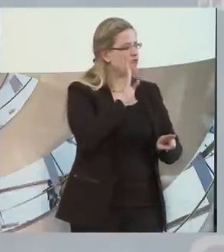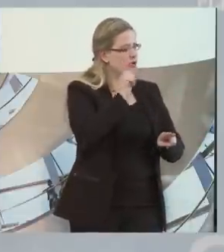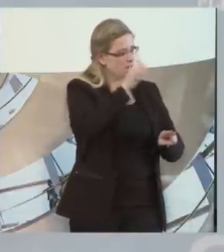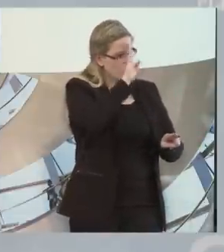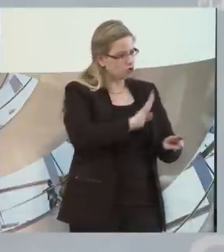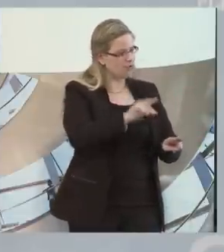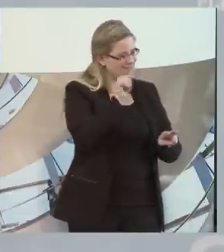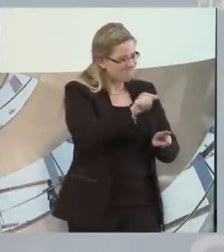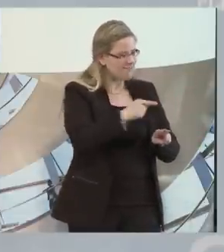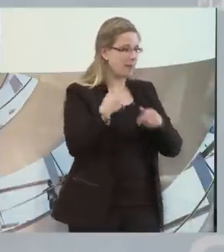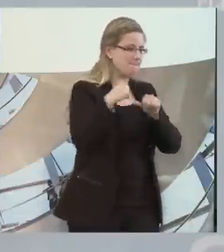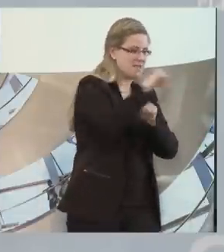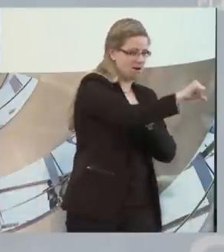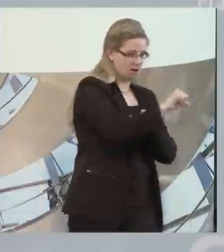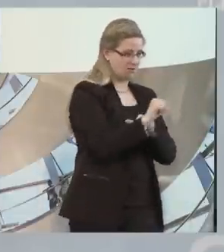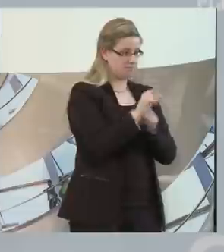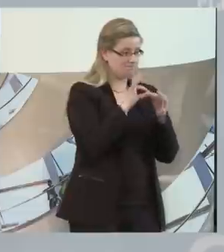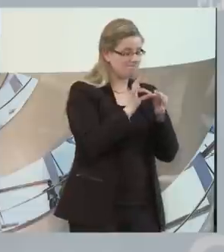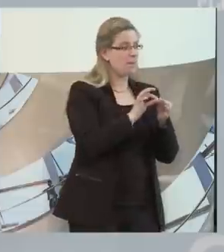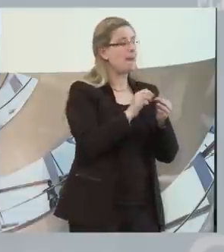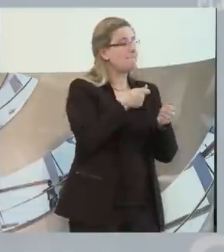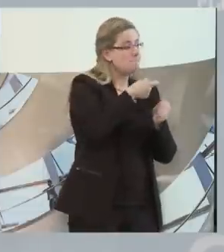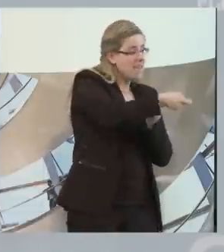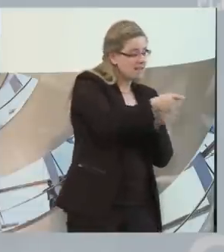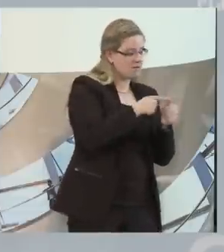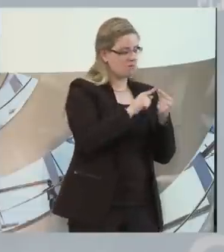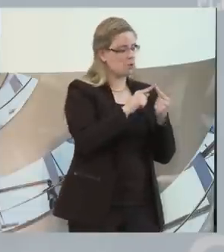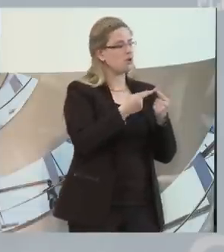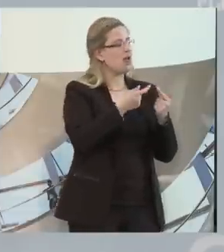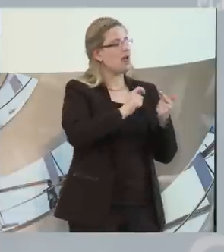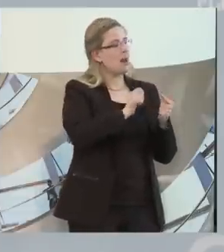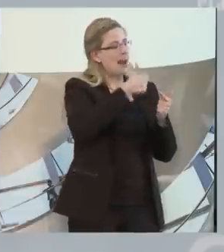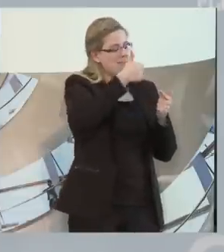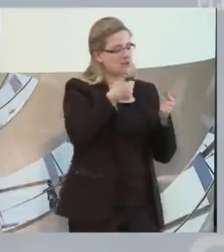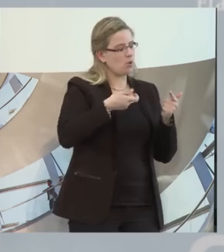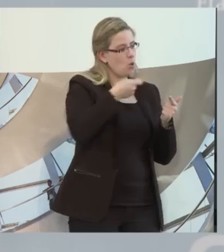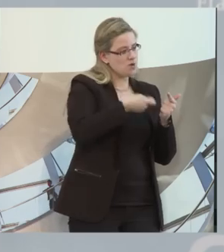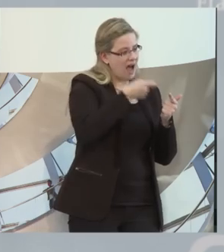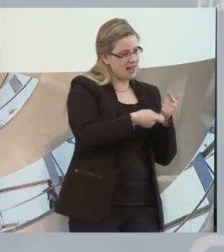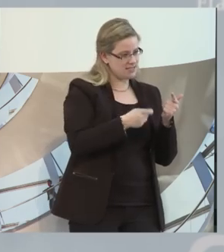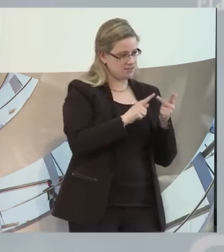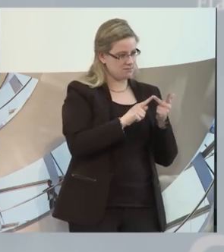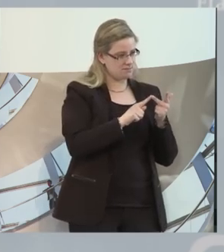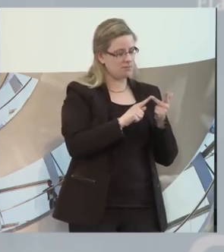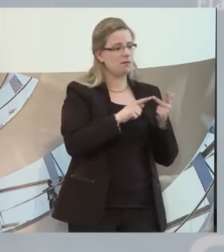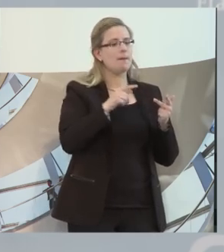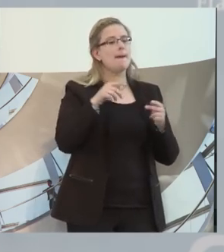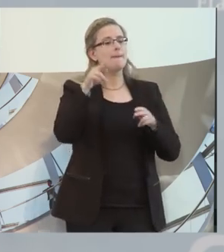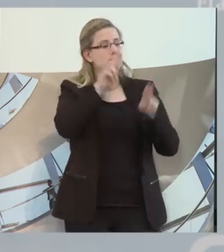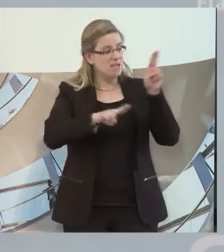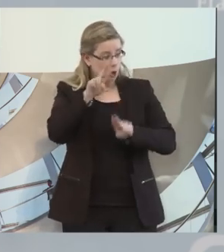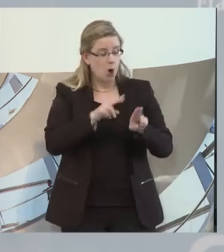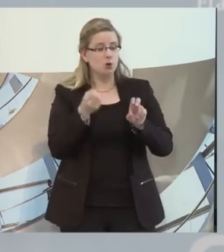Zumindest was die Faktoren Miete und Lebensunterhalt angeht. Dass dann die Betreuung über die Einglusthilfe